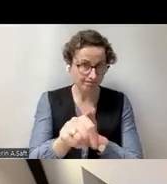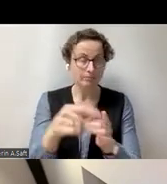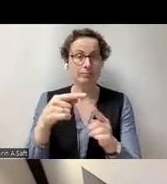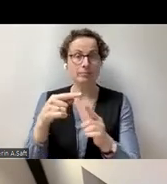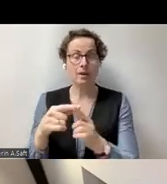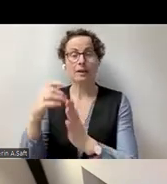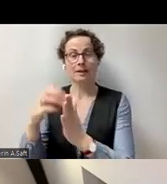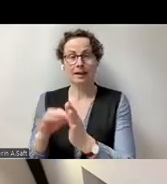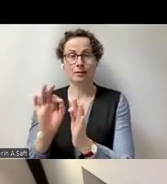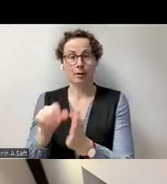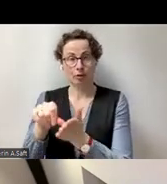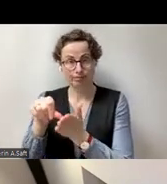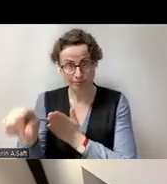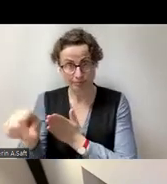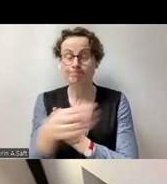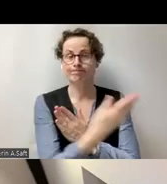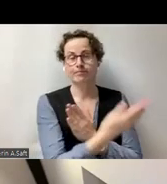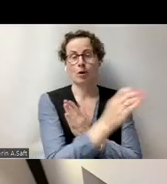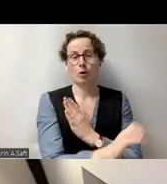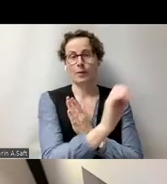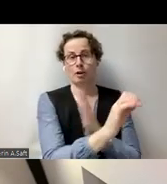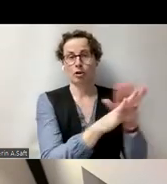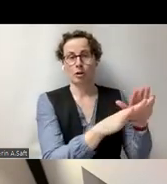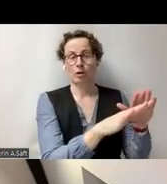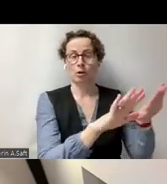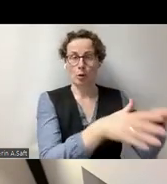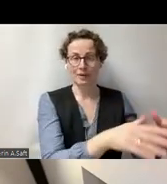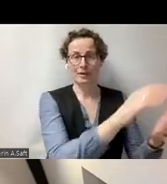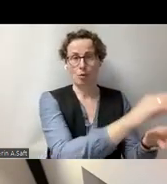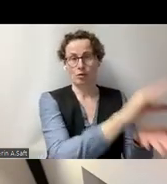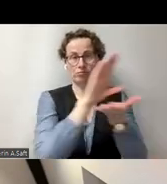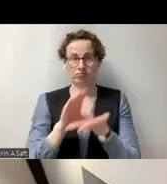finanziell von der Europäischen Kommission finanziert.